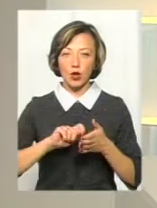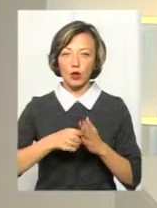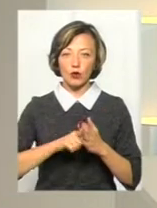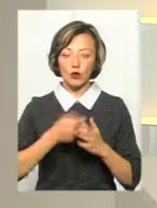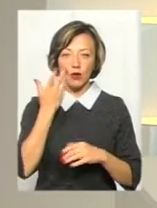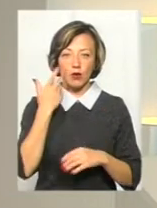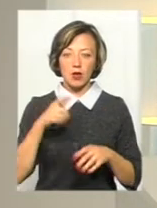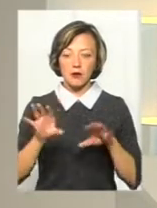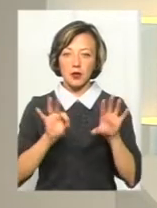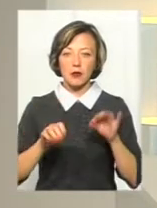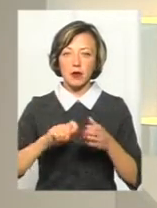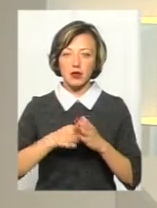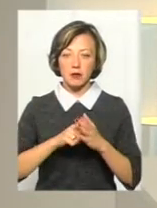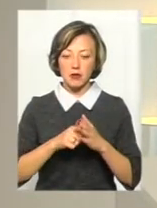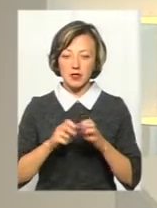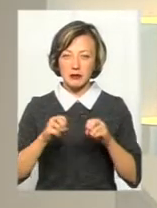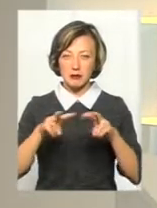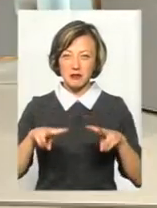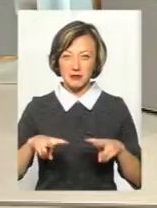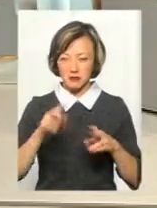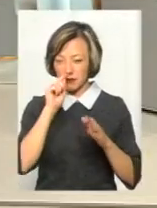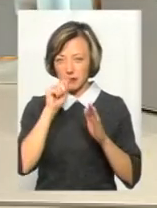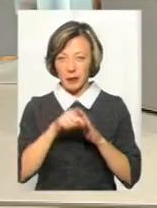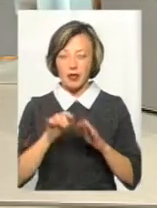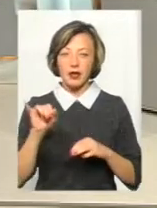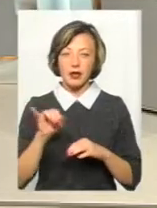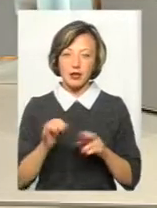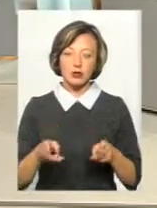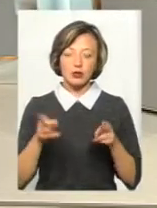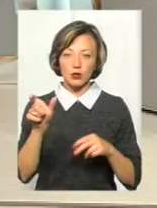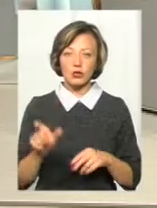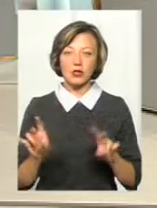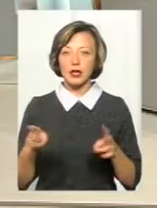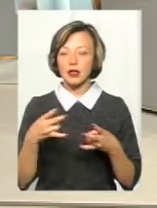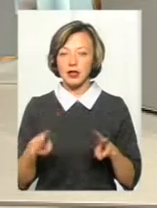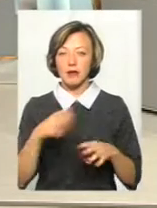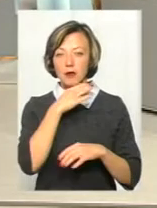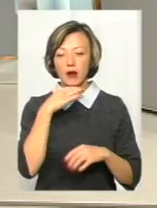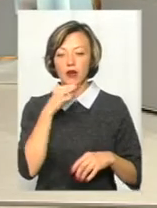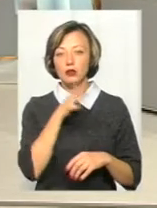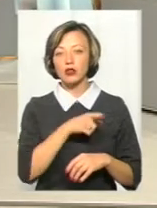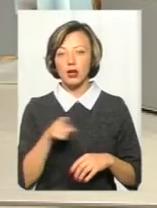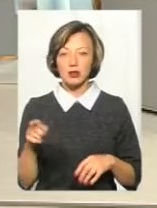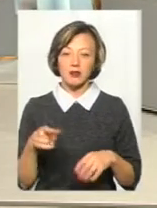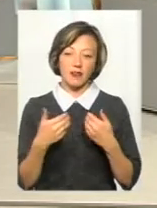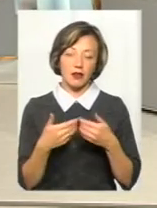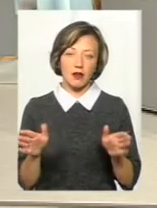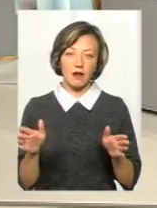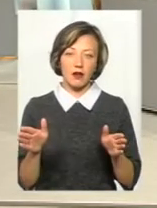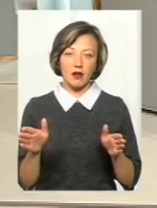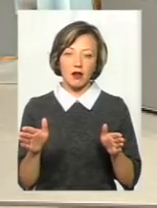підбирають замок відмичками спеціальними. І злочинцю не треба багато часу, він відкриває